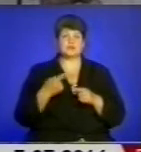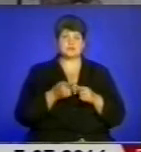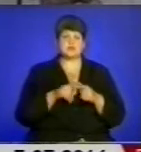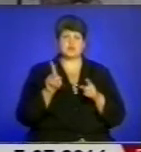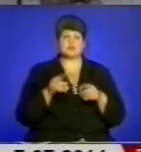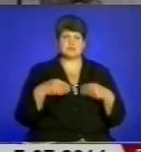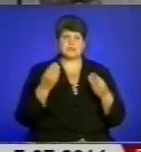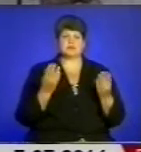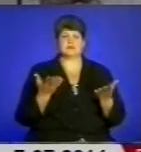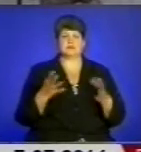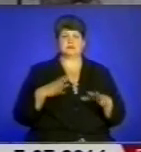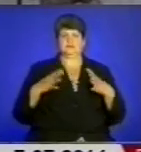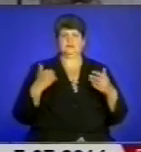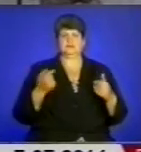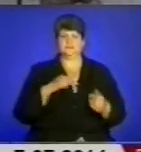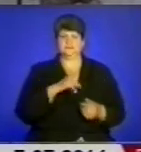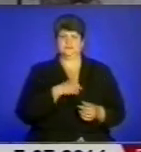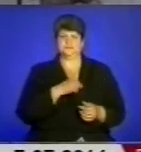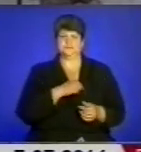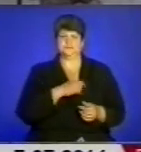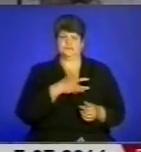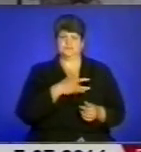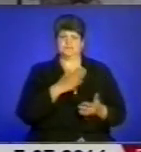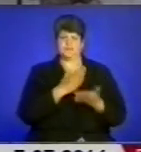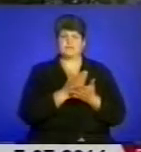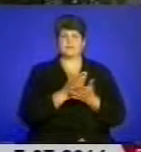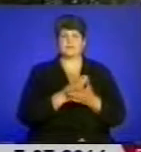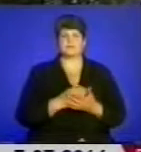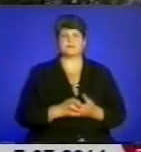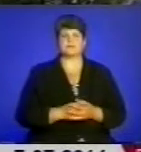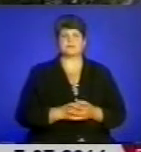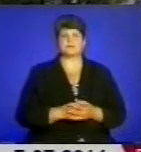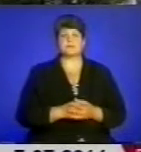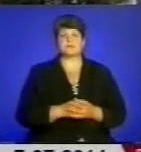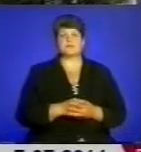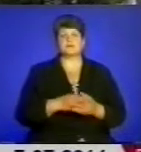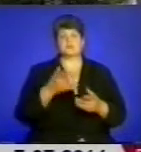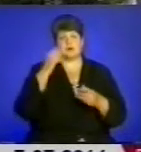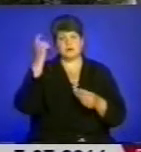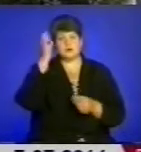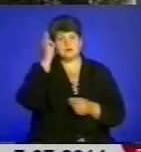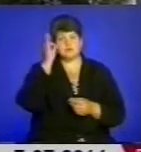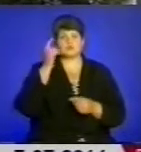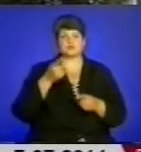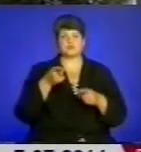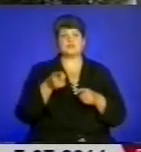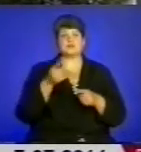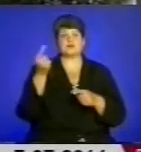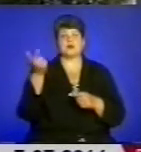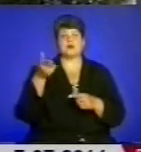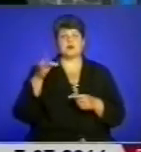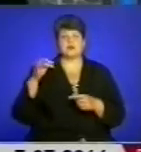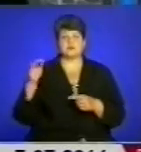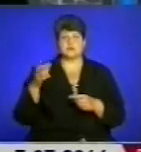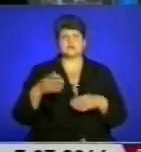емоції викликає. По-любому воно відігриє якусь свою роль. Нагадаємо, патріотичні графіті на революційну тематику запропонували створити